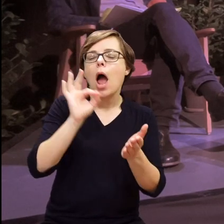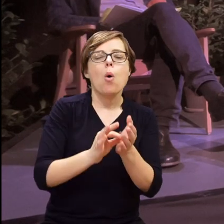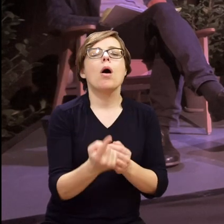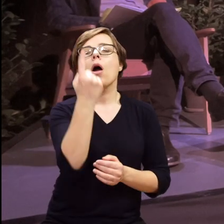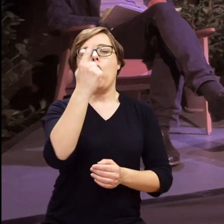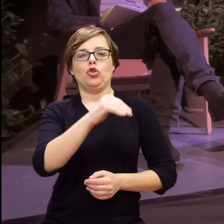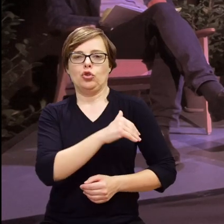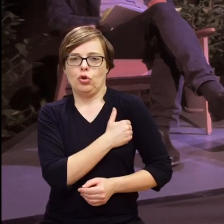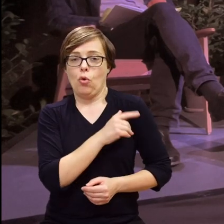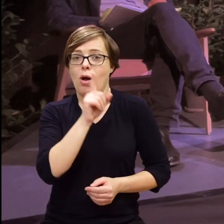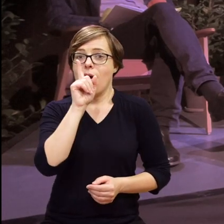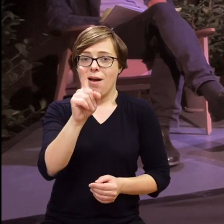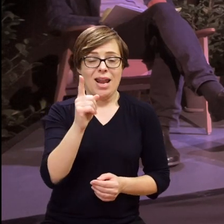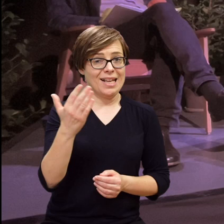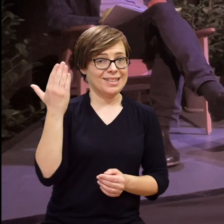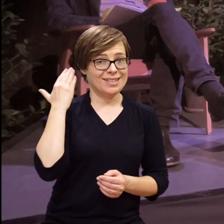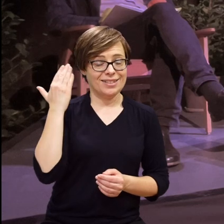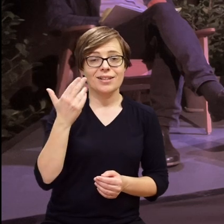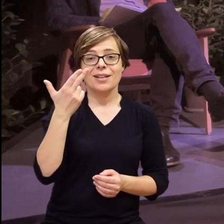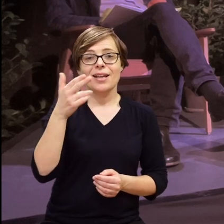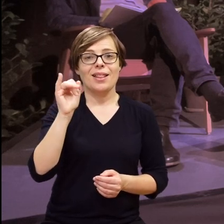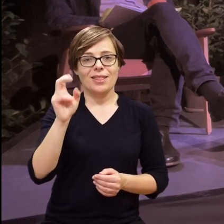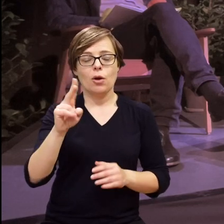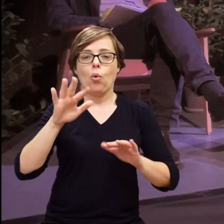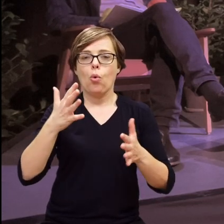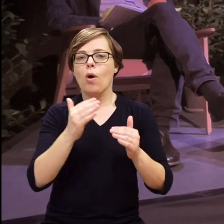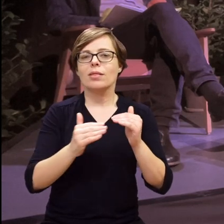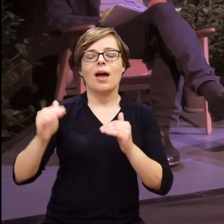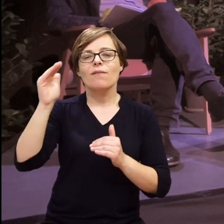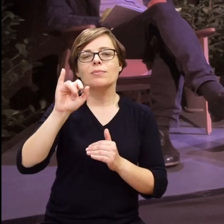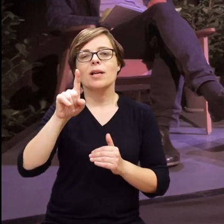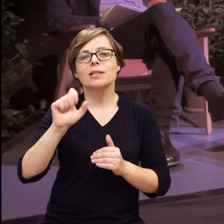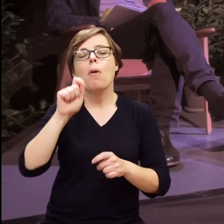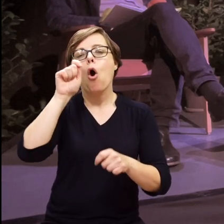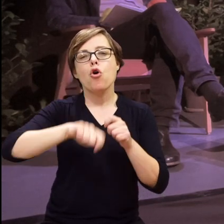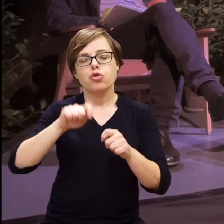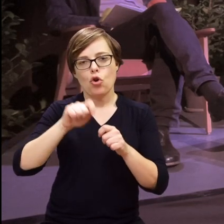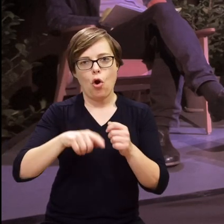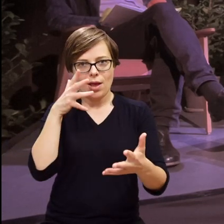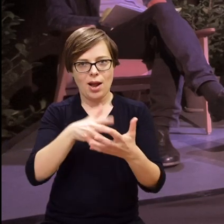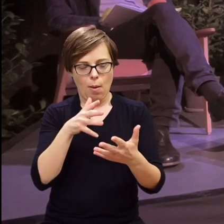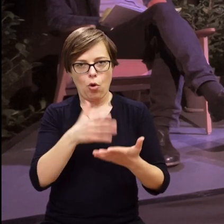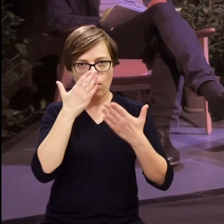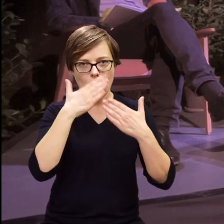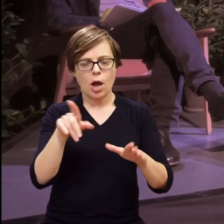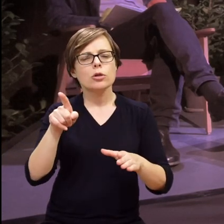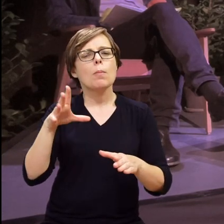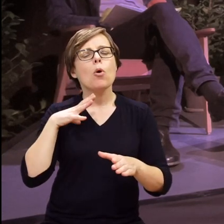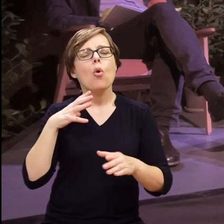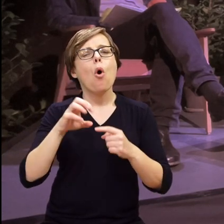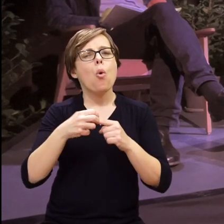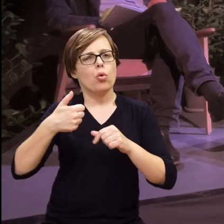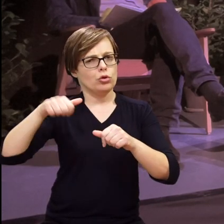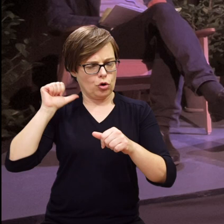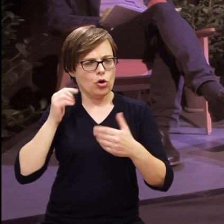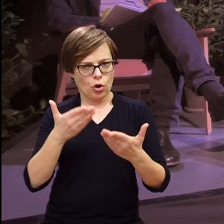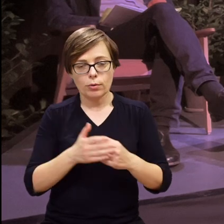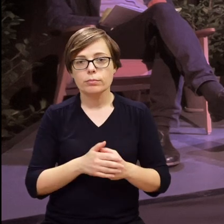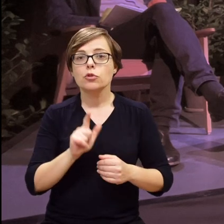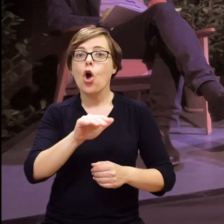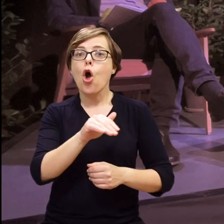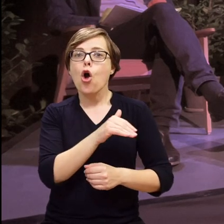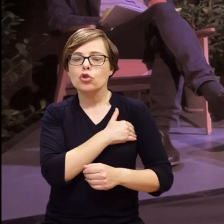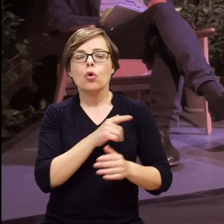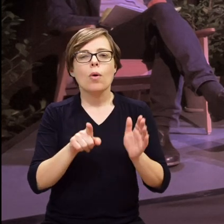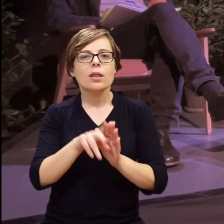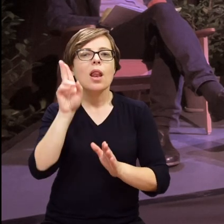przypadek, jedna szkoła, ale jak pokazał ostatni raport NIK Najwyższej Izby Kontroli z grudnia ubiegłego roku, w skontrolowanych